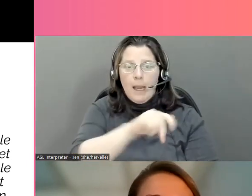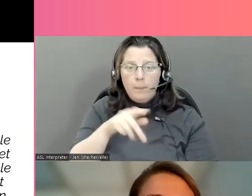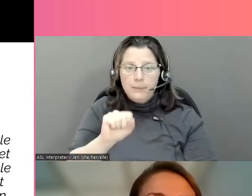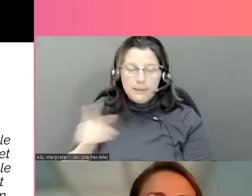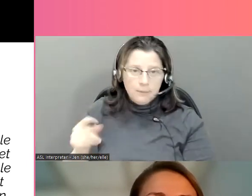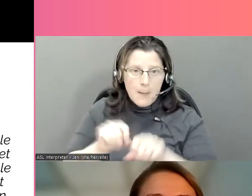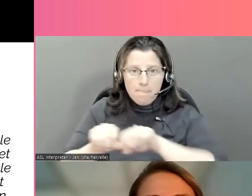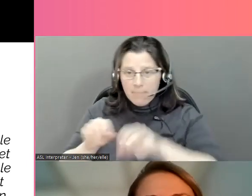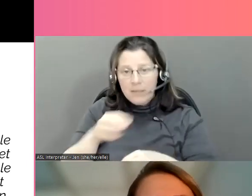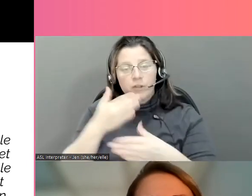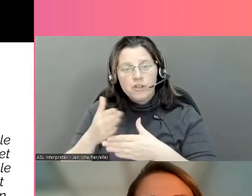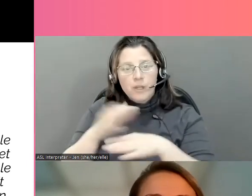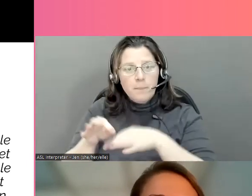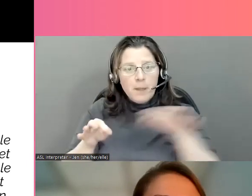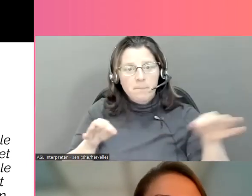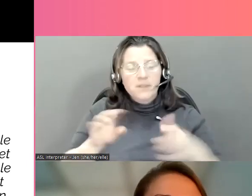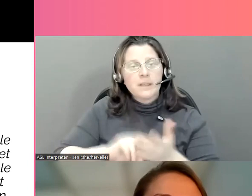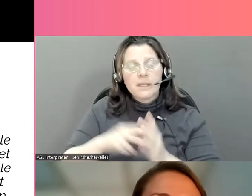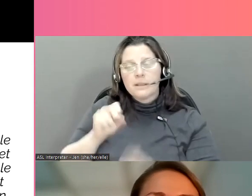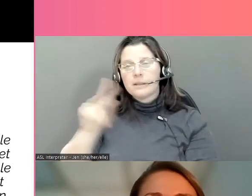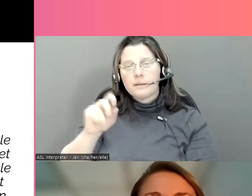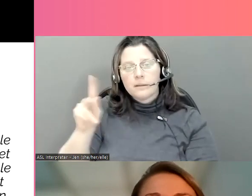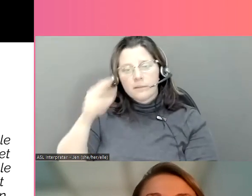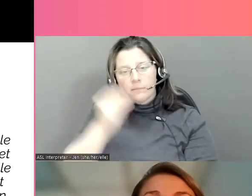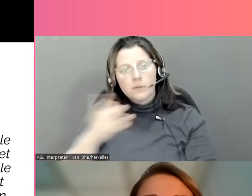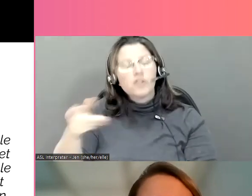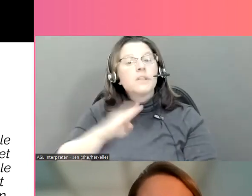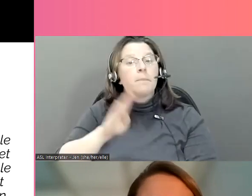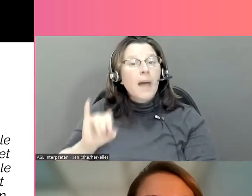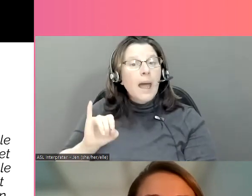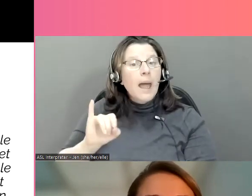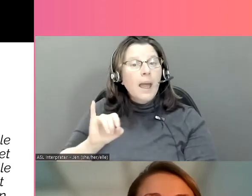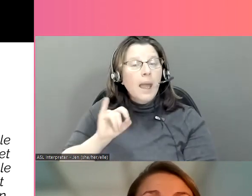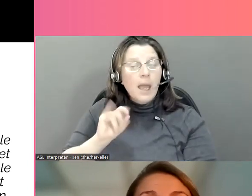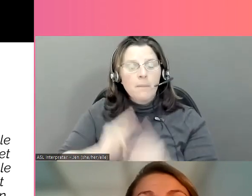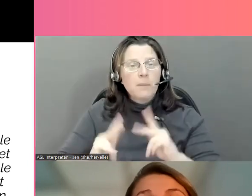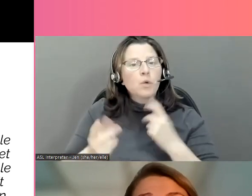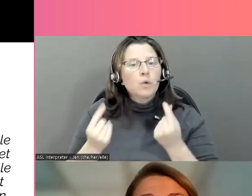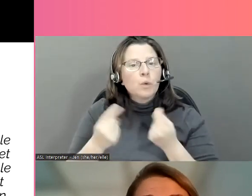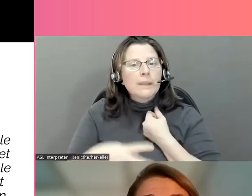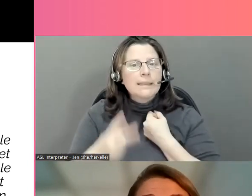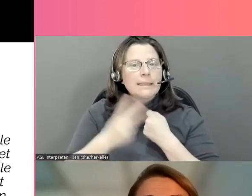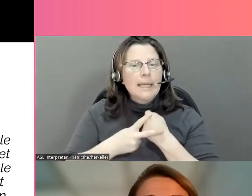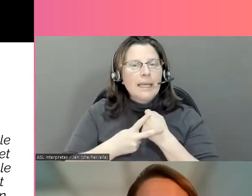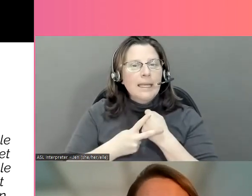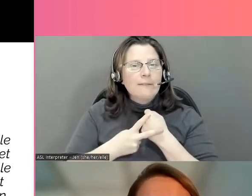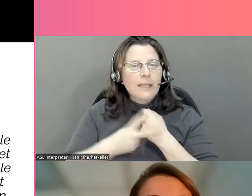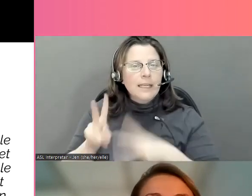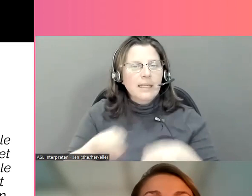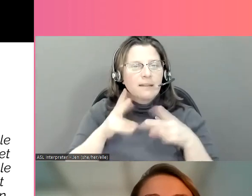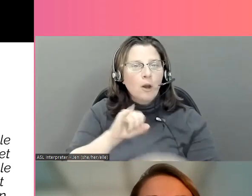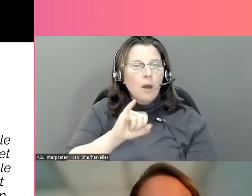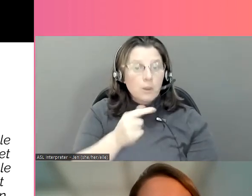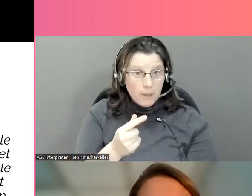partagée au moyen d'autres plateformes. Alors, on le voit ici. Elle a fait un TikTok sur le fait d'être bisexuel et les gens sauvegardaient cette vidéo